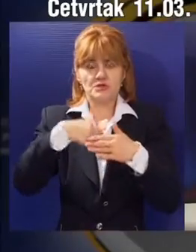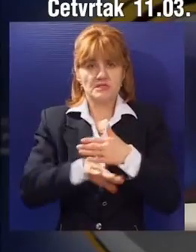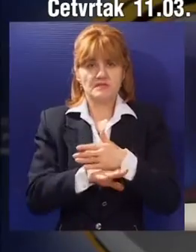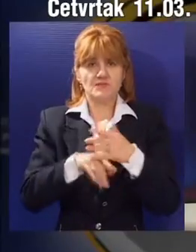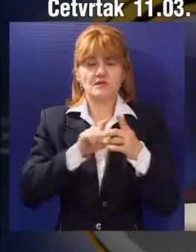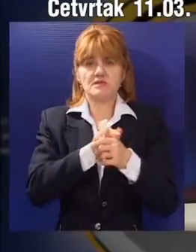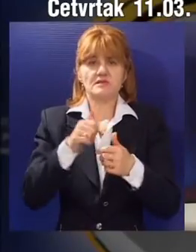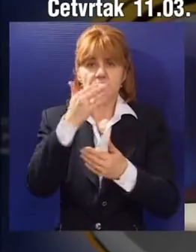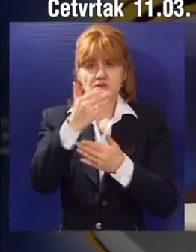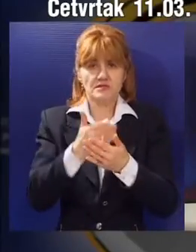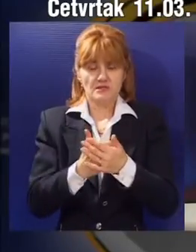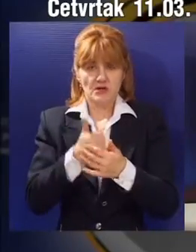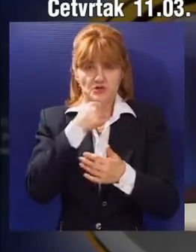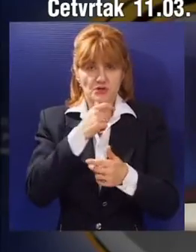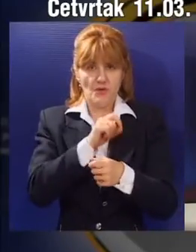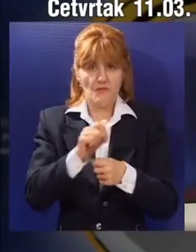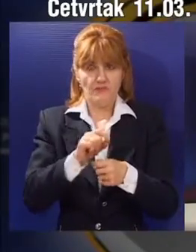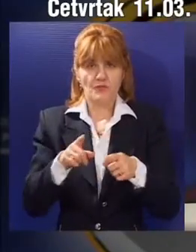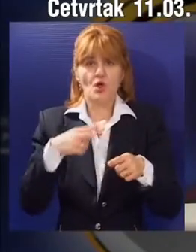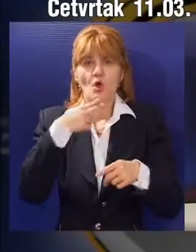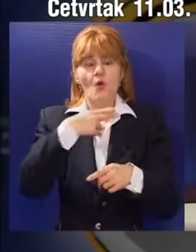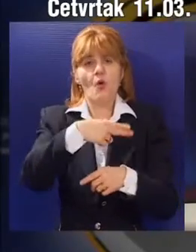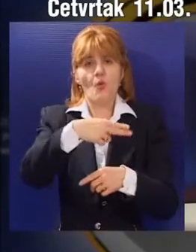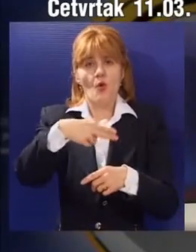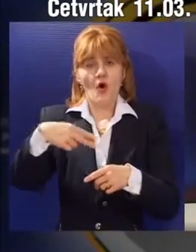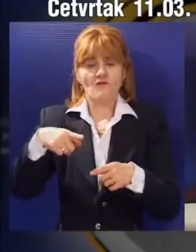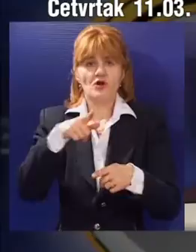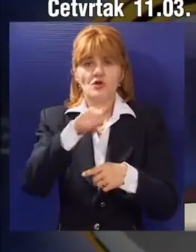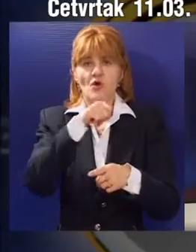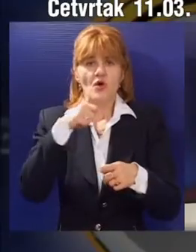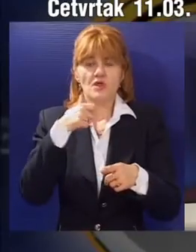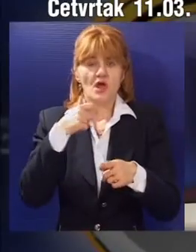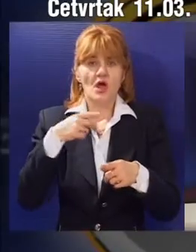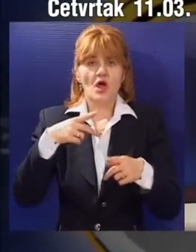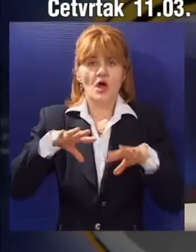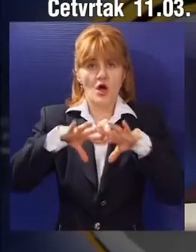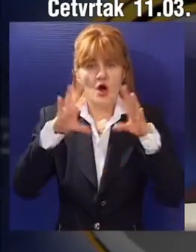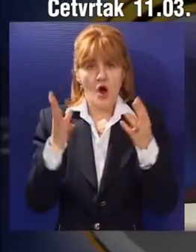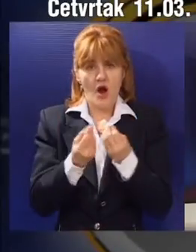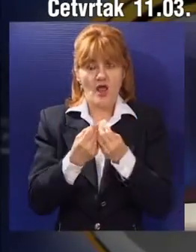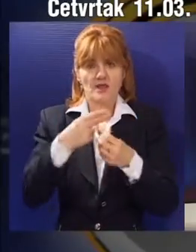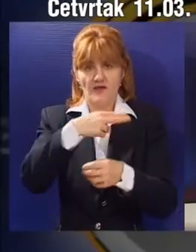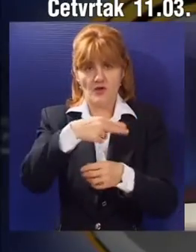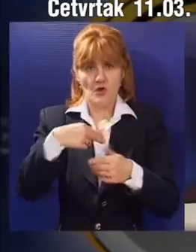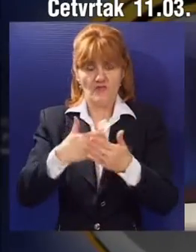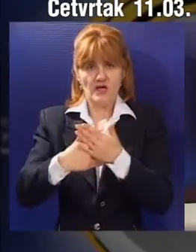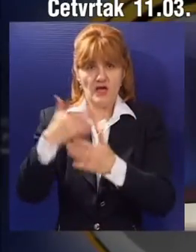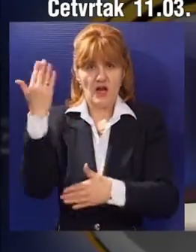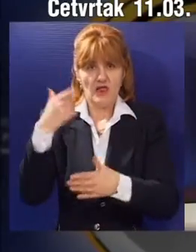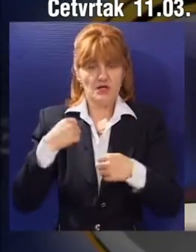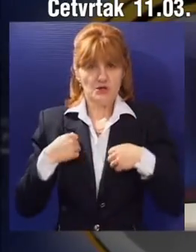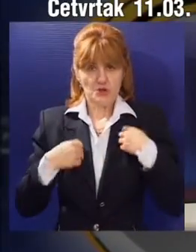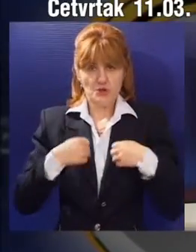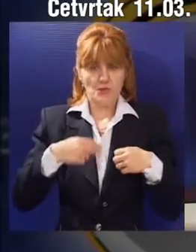standarda koje su do sada imali. Sličan ugovor, tačnije teritorijalni kolektivni ugovor za komunalnu delatnost grada Subotica